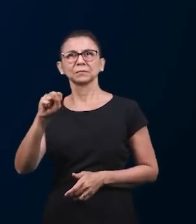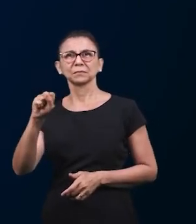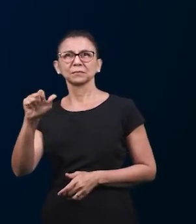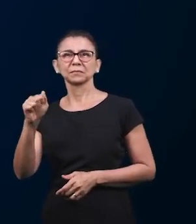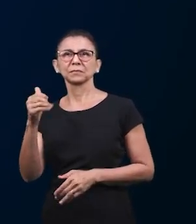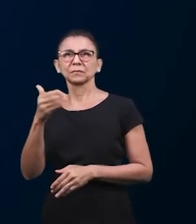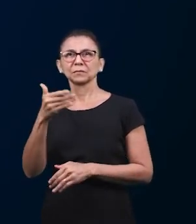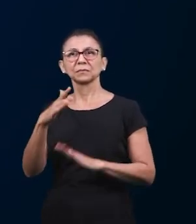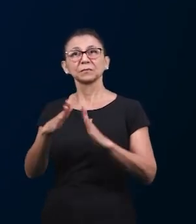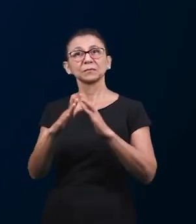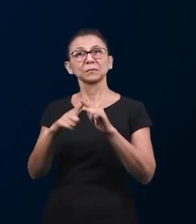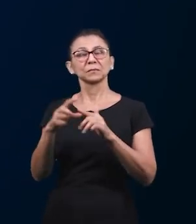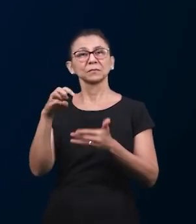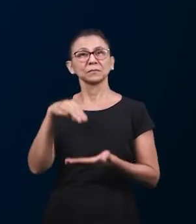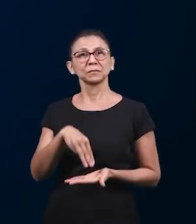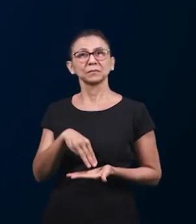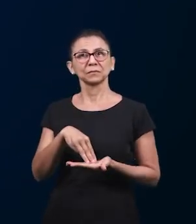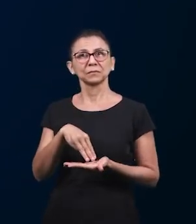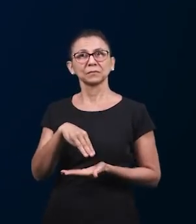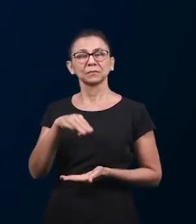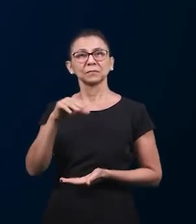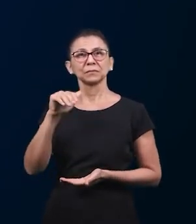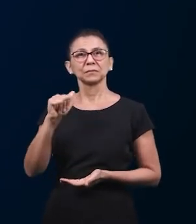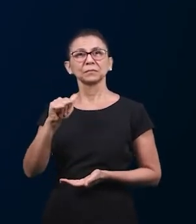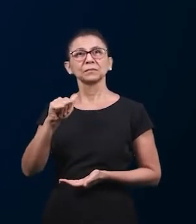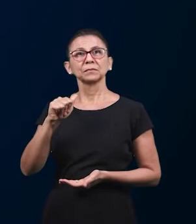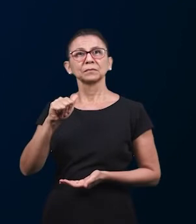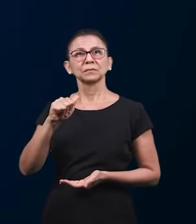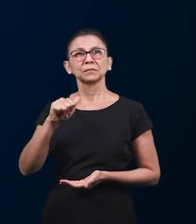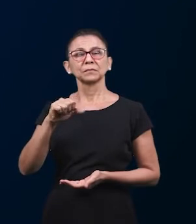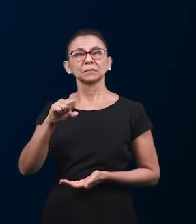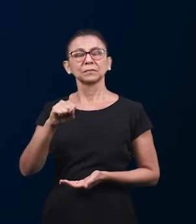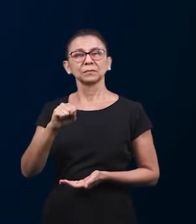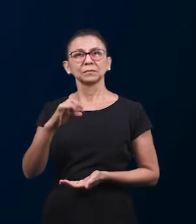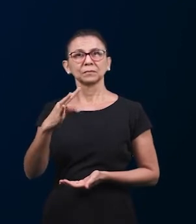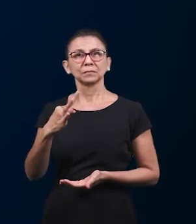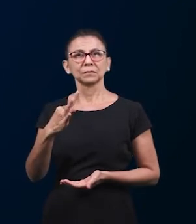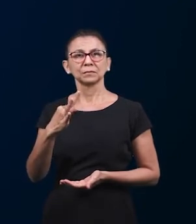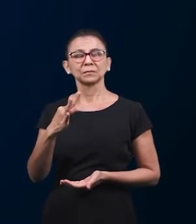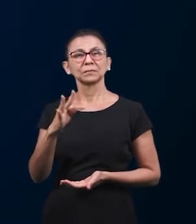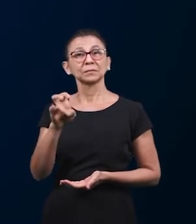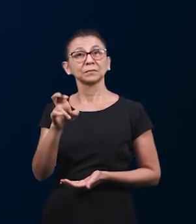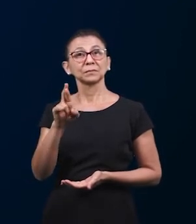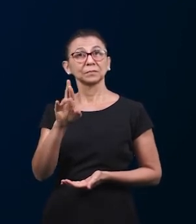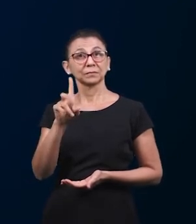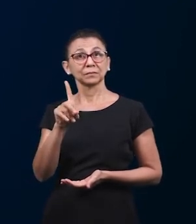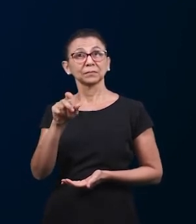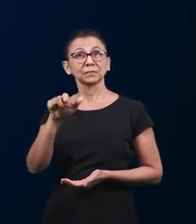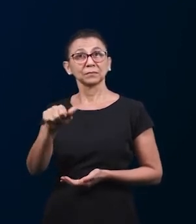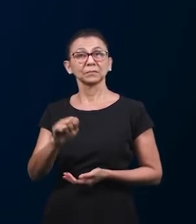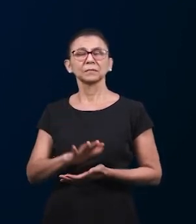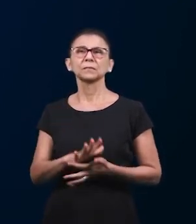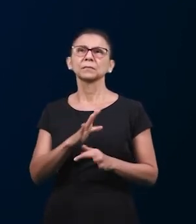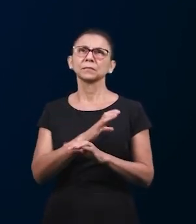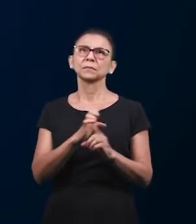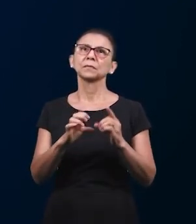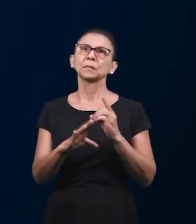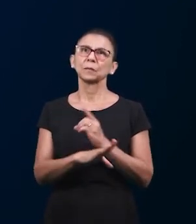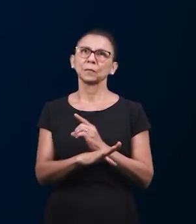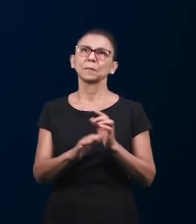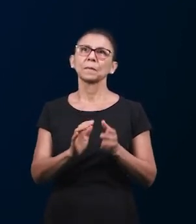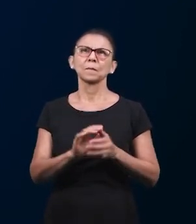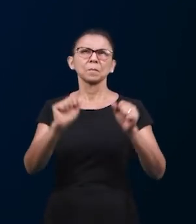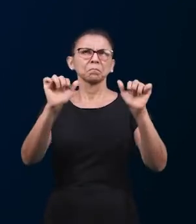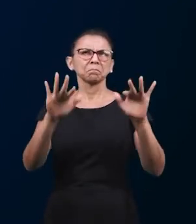Лариса и я являюсь членом церкви христианской церкви Маранафа в Амстердаме воскресная библейская школа является для